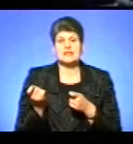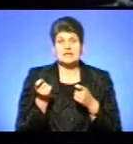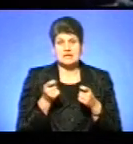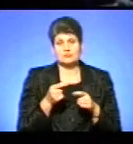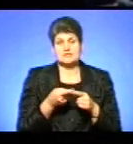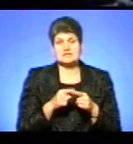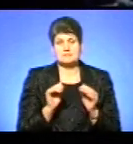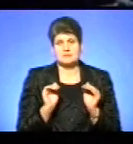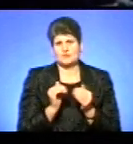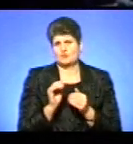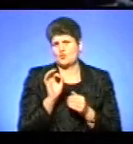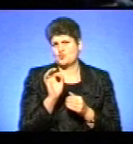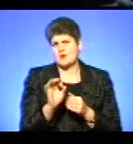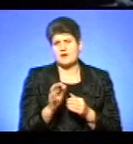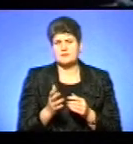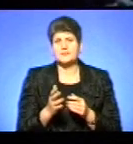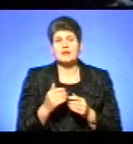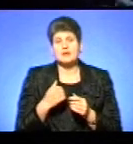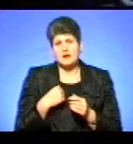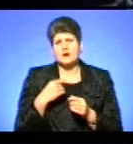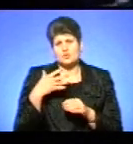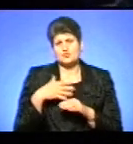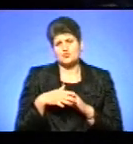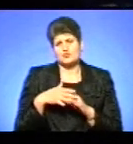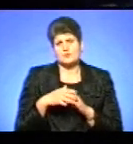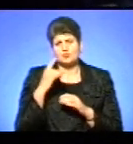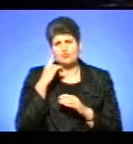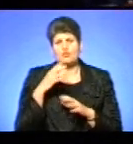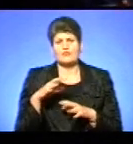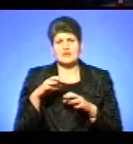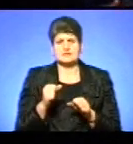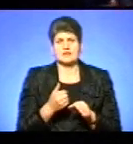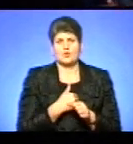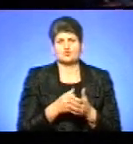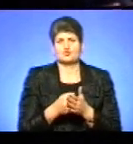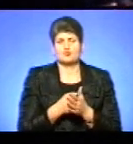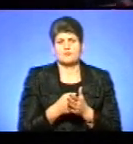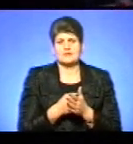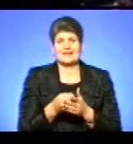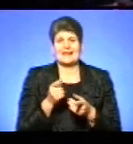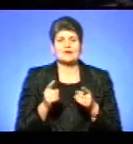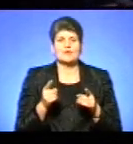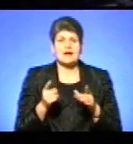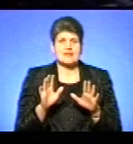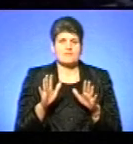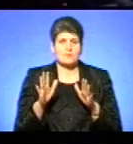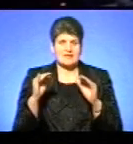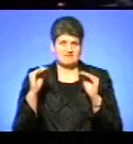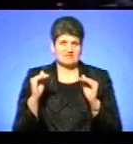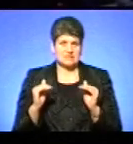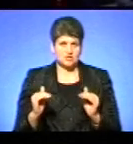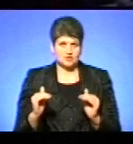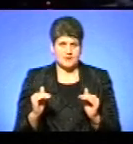мінімізується до нуля. Тому з тої позиції я розумію думку власників, які хочуть добитися якихось реальних моментів зниження